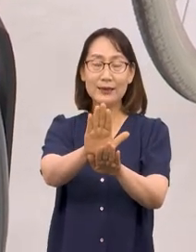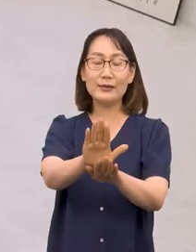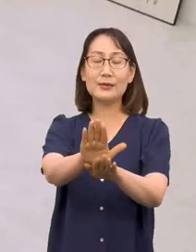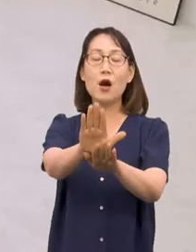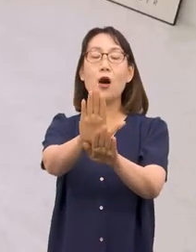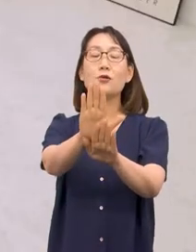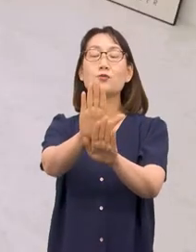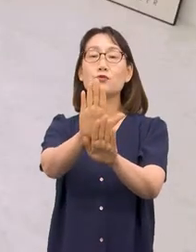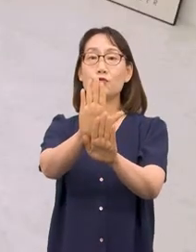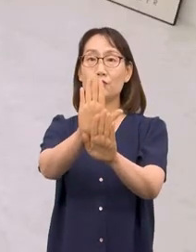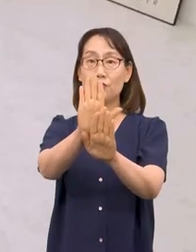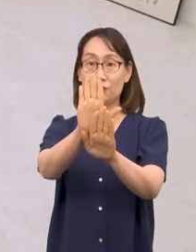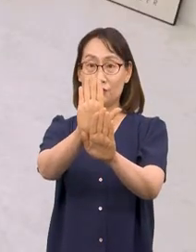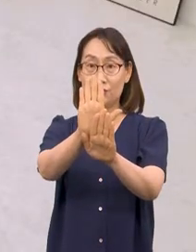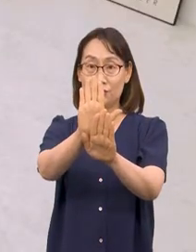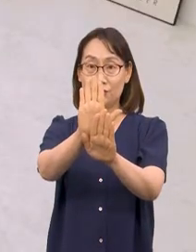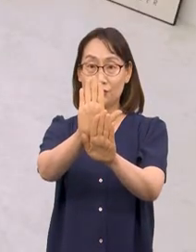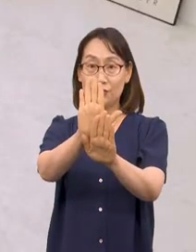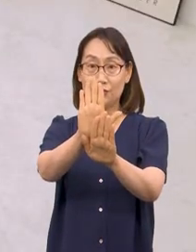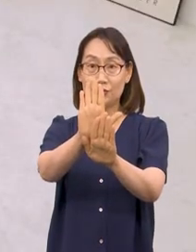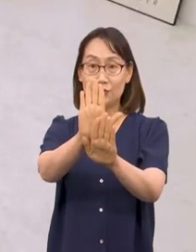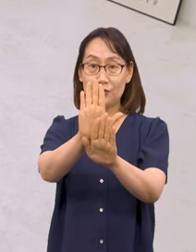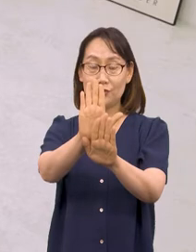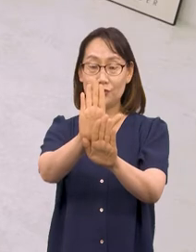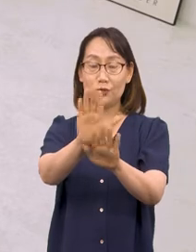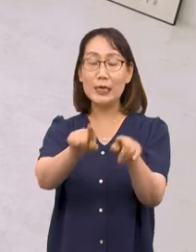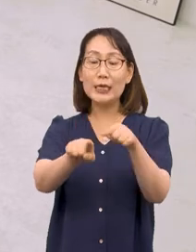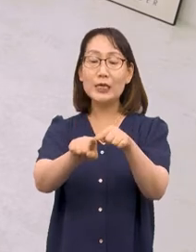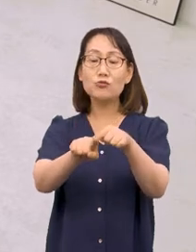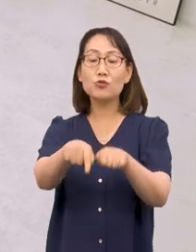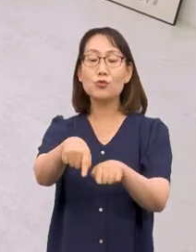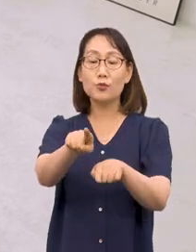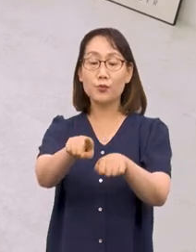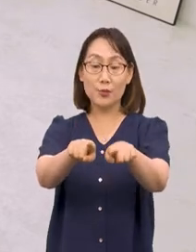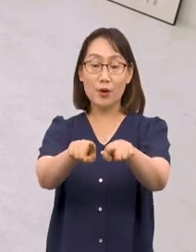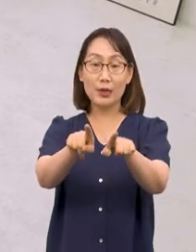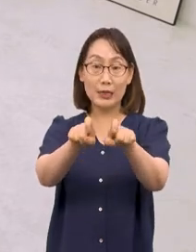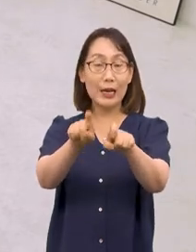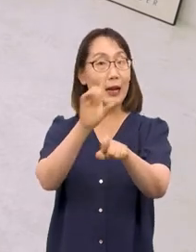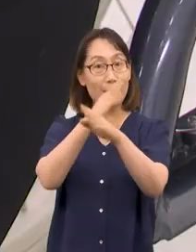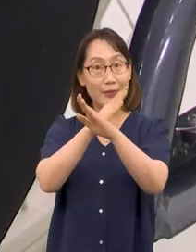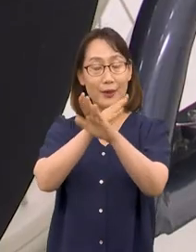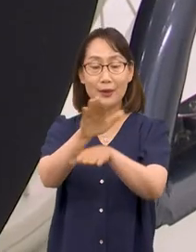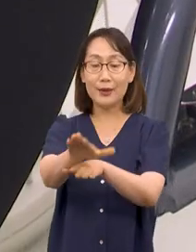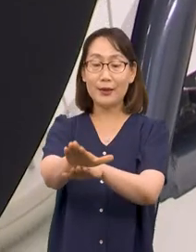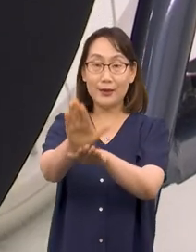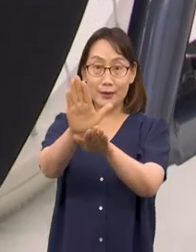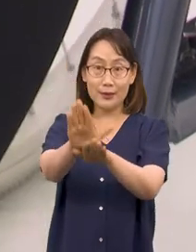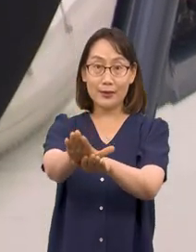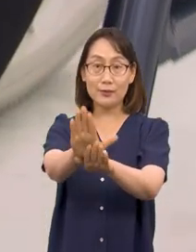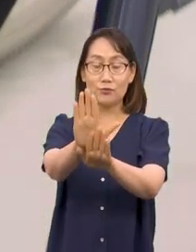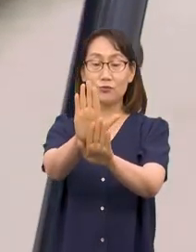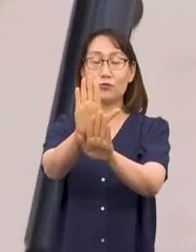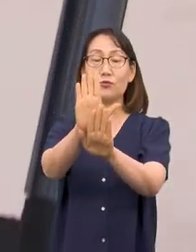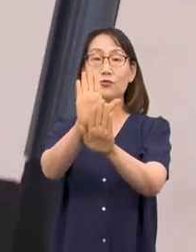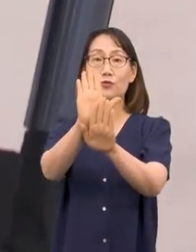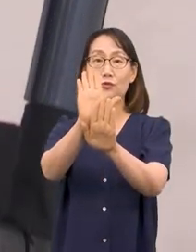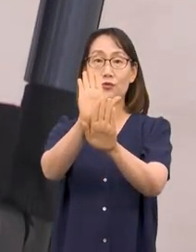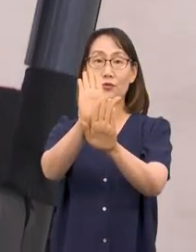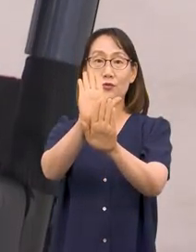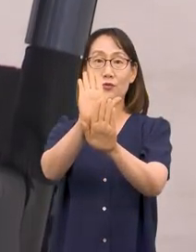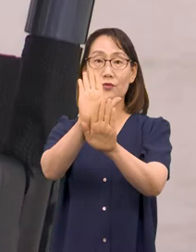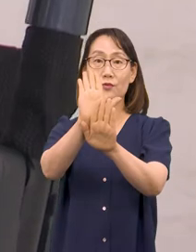상태에서 위쪽 다리를 무릎도 펴고 엄지발가락이랑 새끼발가락까지 몸쪽으로 바짝